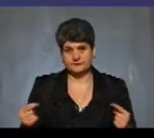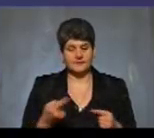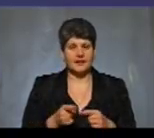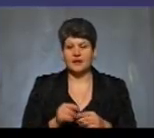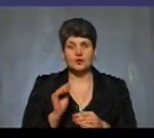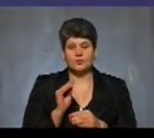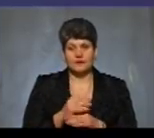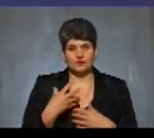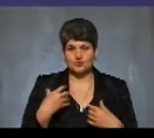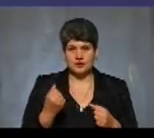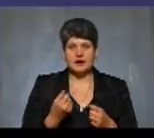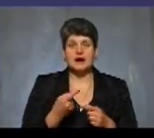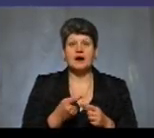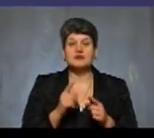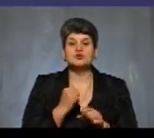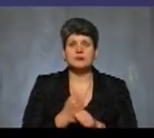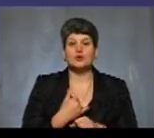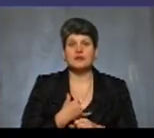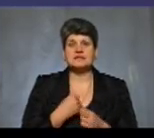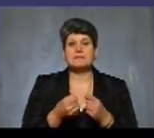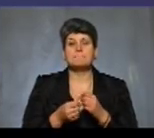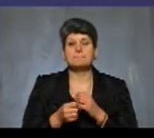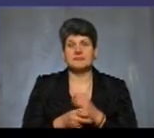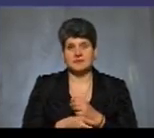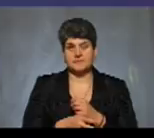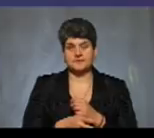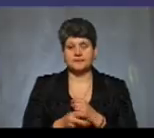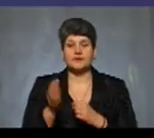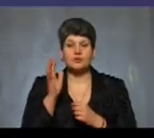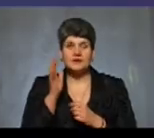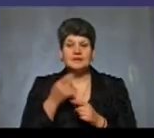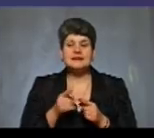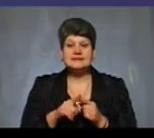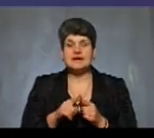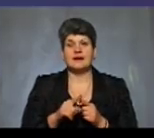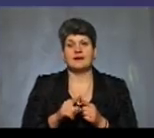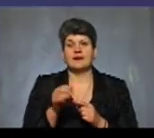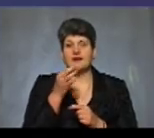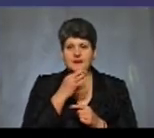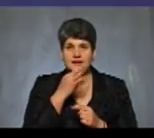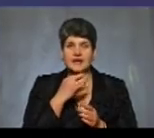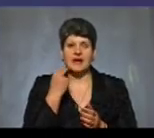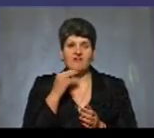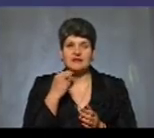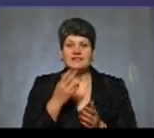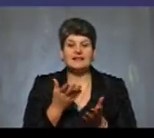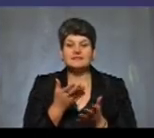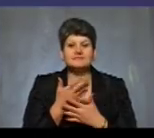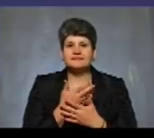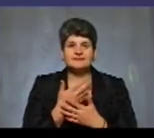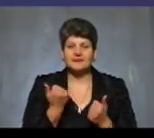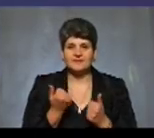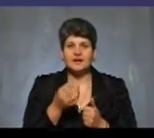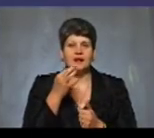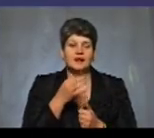ще й зробило нас біднішими. Фуфломіцини – це ліки, ефективність яких не доведено. Ліки, яких